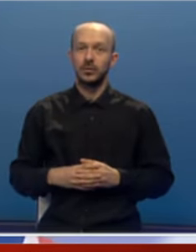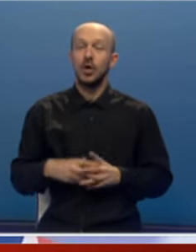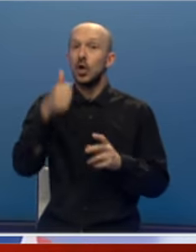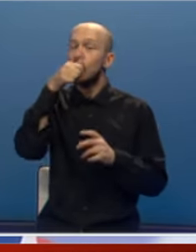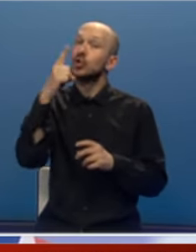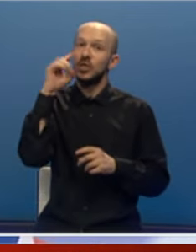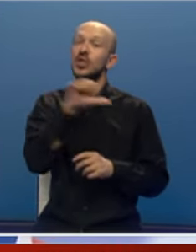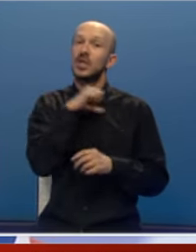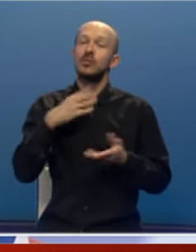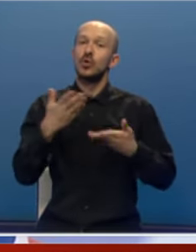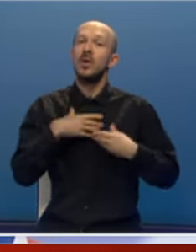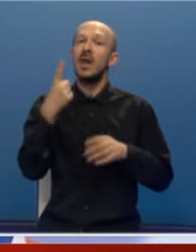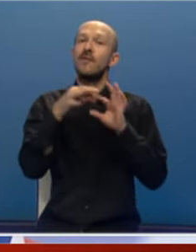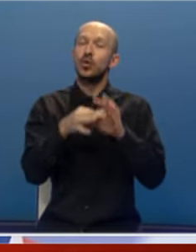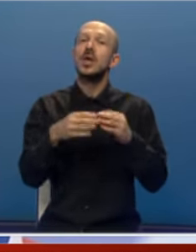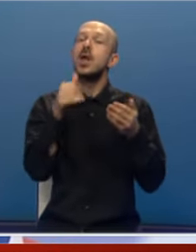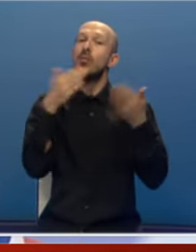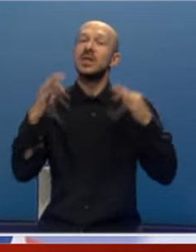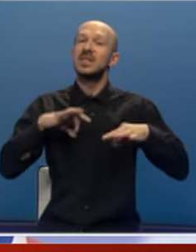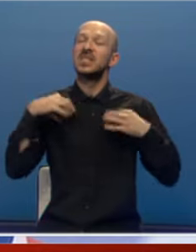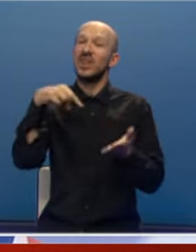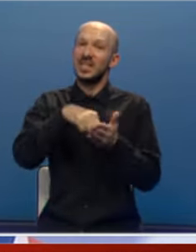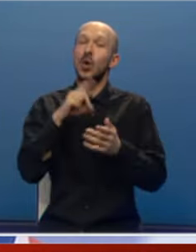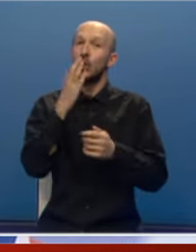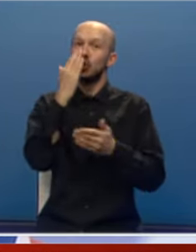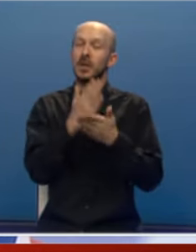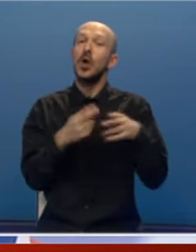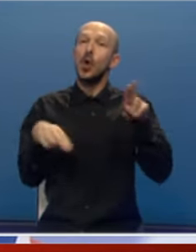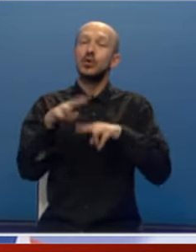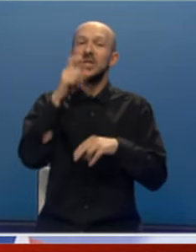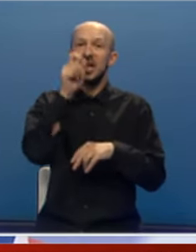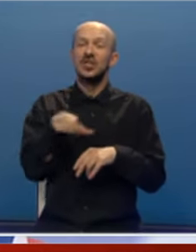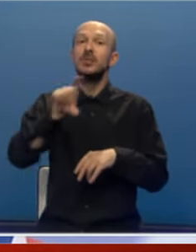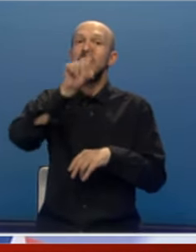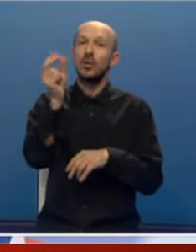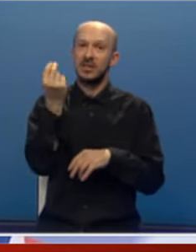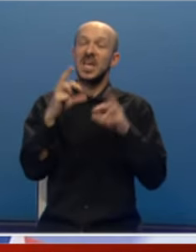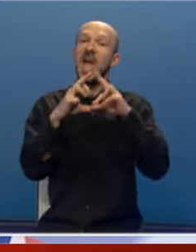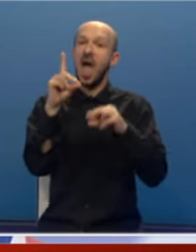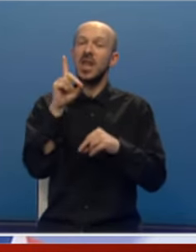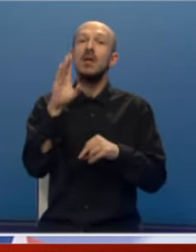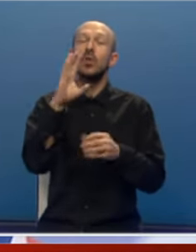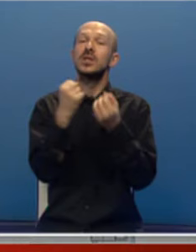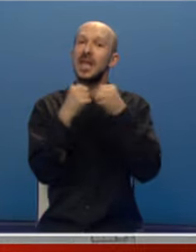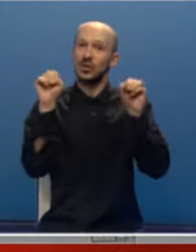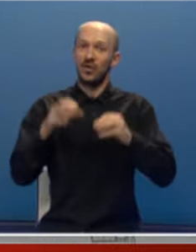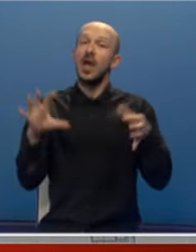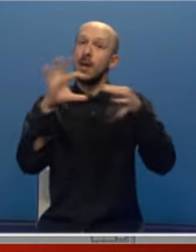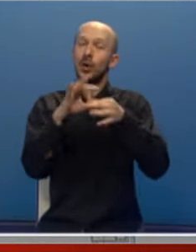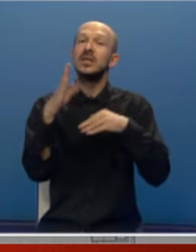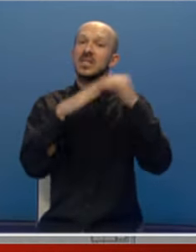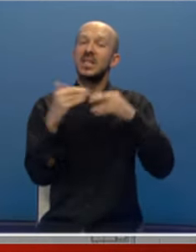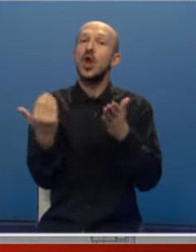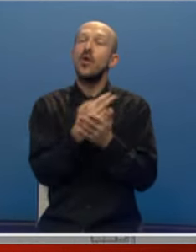što znači da smo dobili jedan funkcionalan i modern zdravstveni centar koji će biti na usluzi građanima Republike Srpske, ali i Bosne i Hercegovine. Projekat